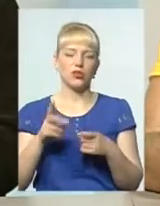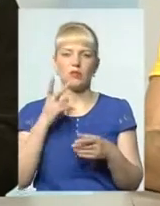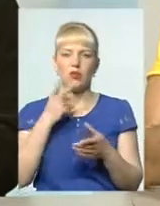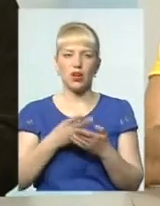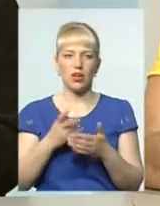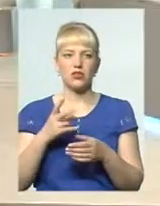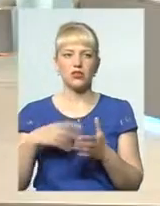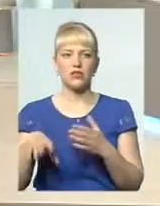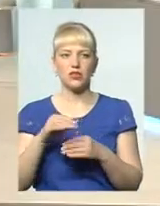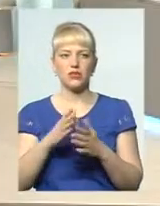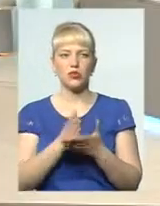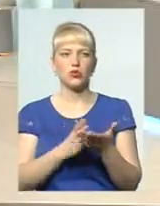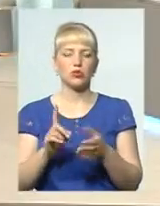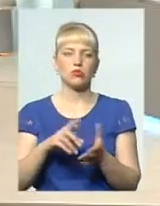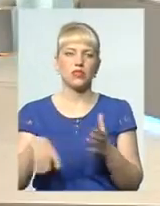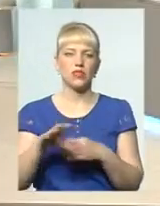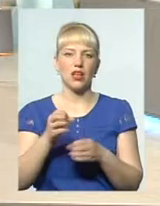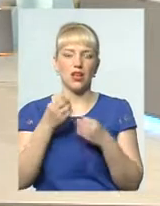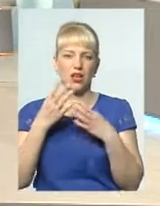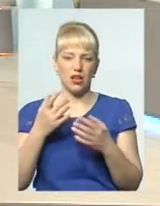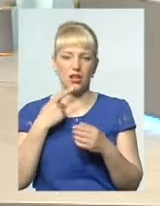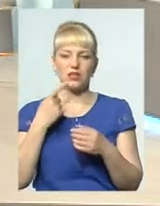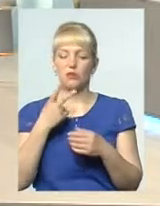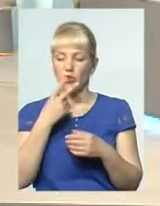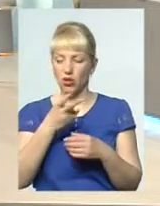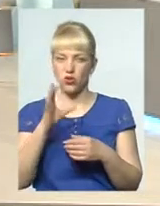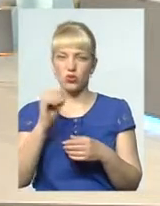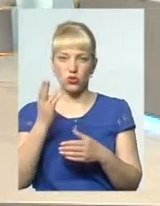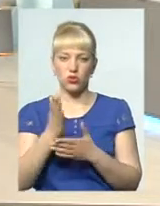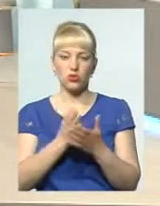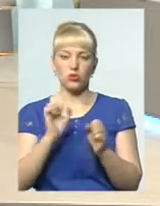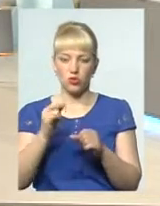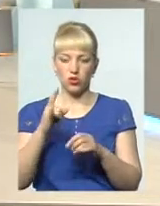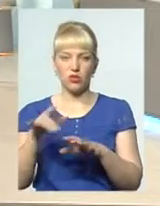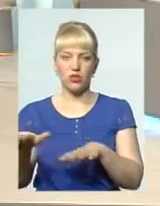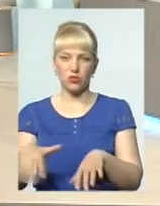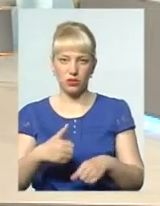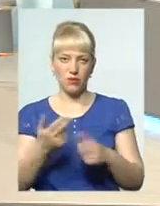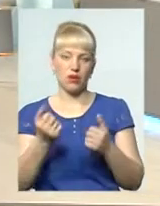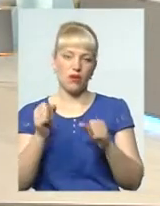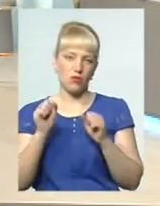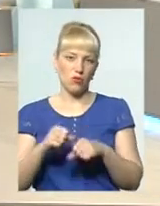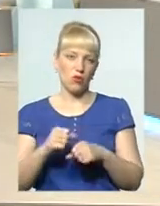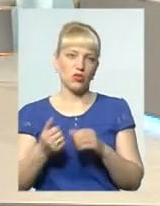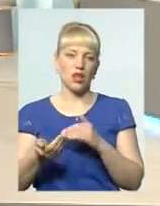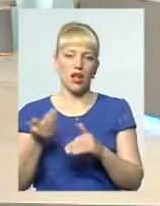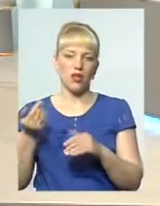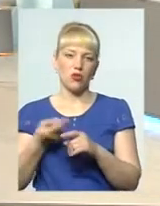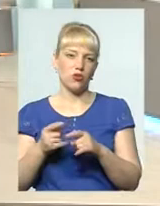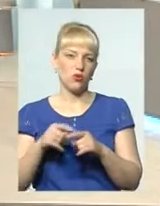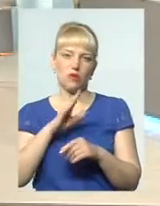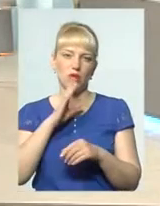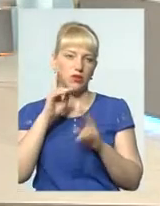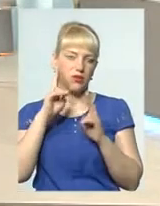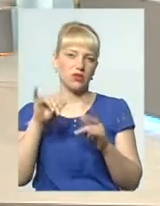показуємо соцслужбам, що все гаразд, можна забирати дитину. Так, можна, все. До того, просто вони нас не знали, це мама,